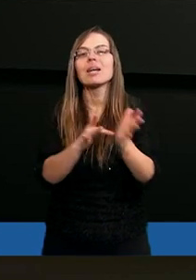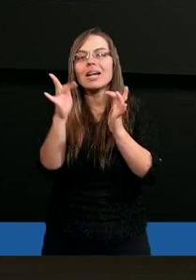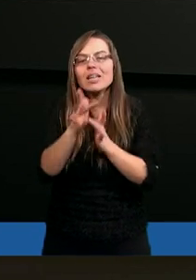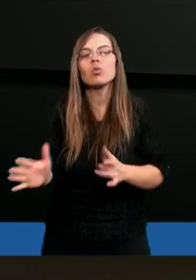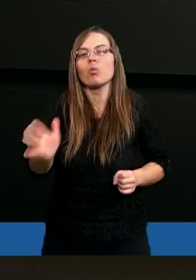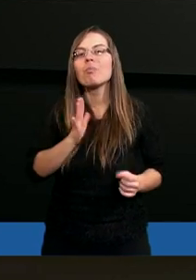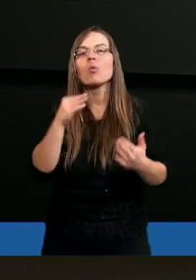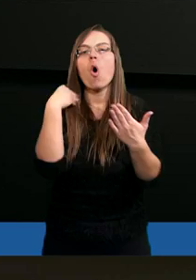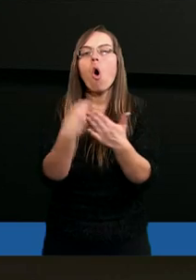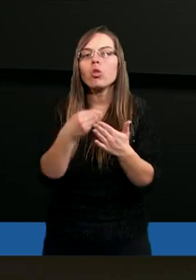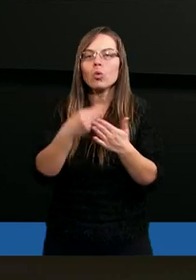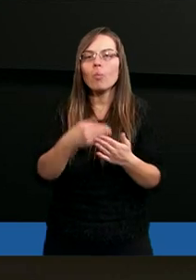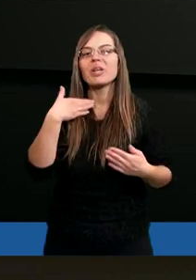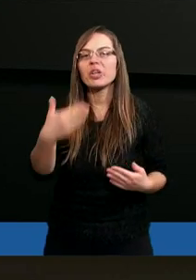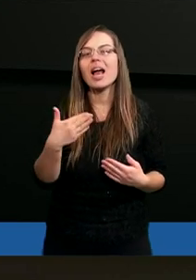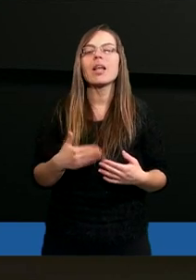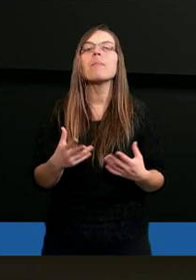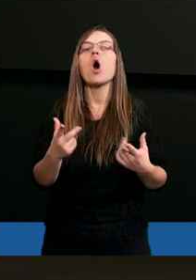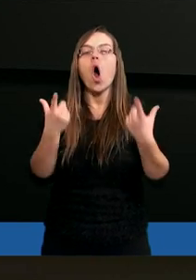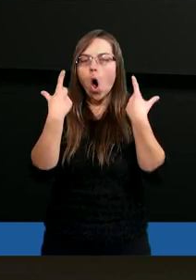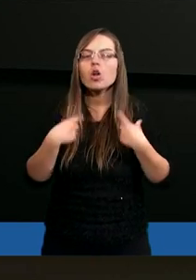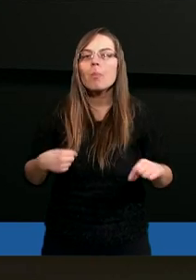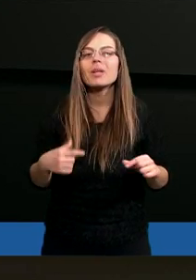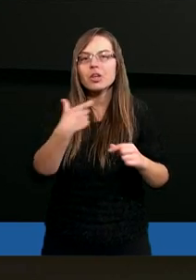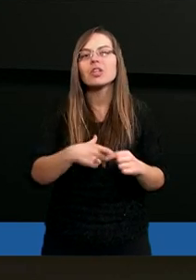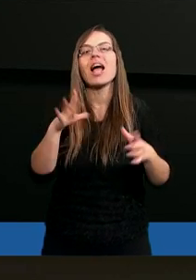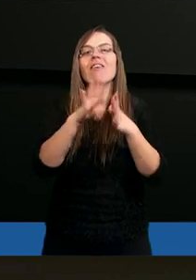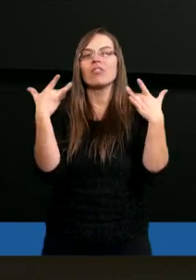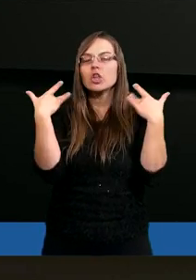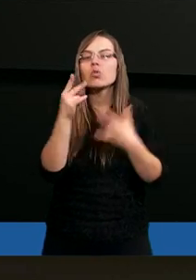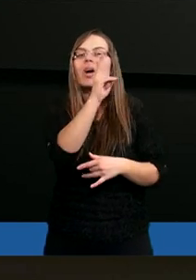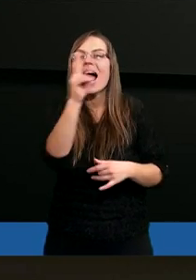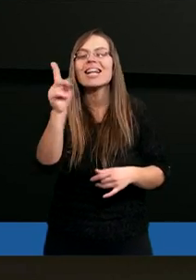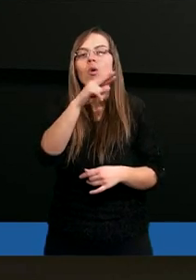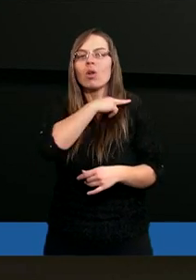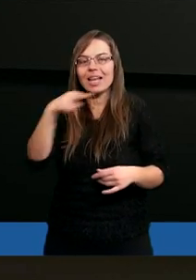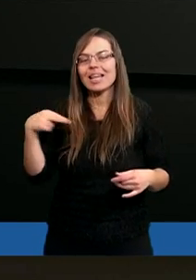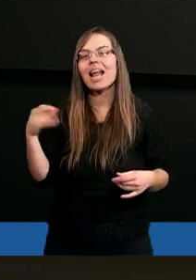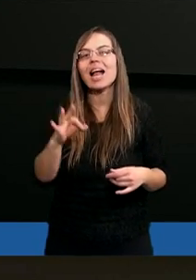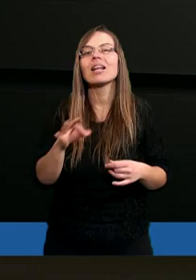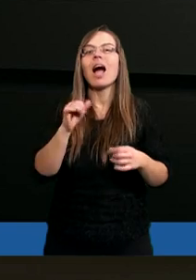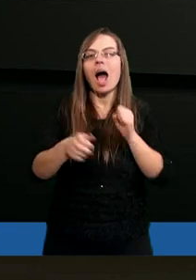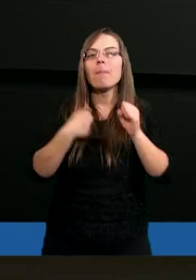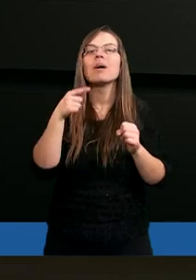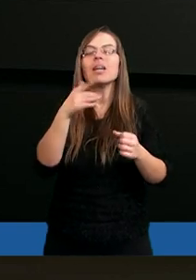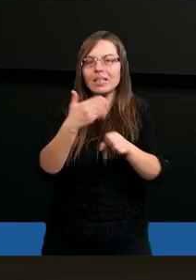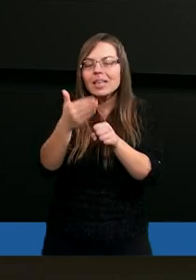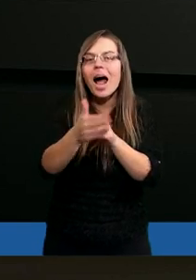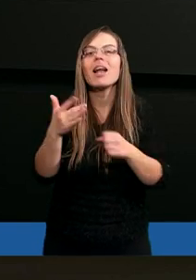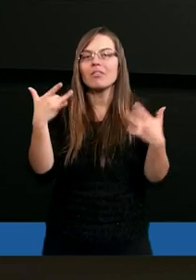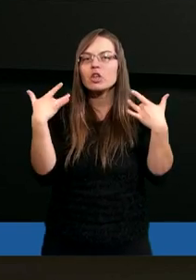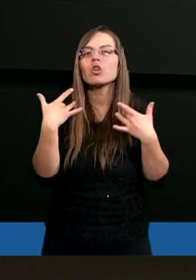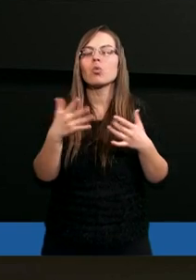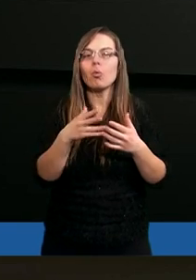aby Chrystus był Odkupicielem osobiście w życiu każdego z nas, prowadziła nas